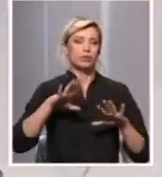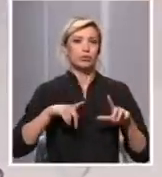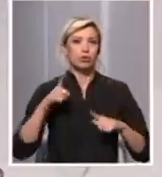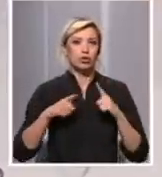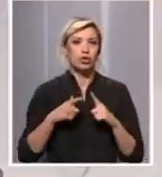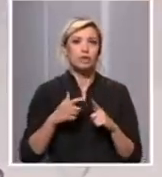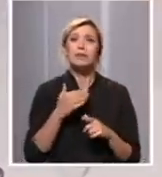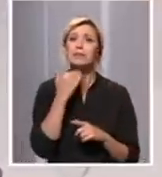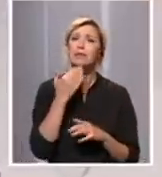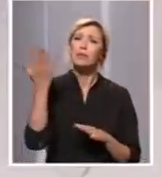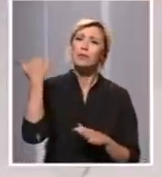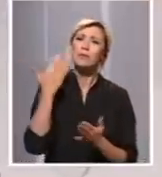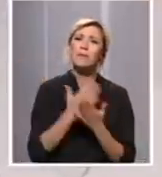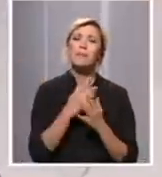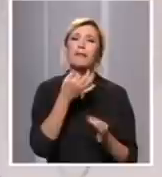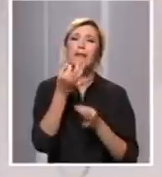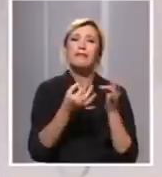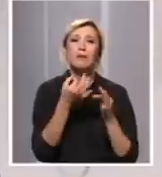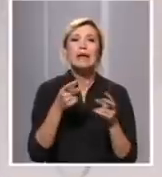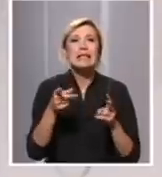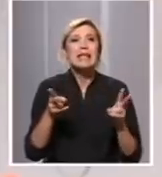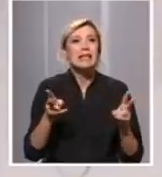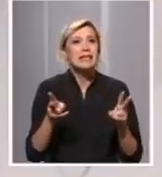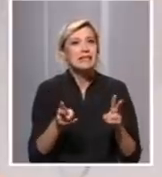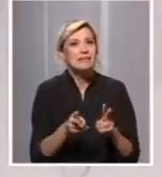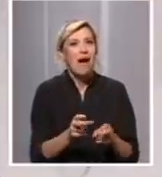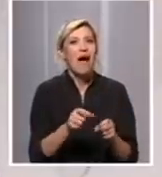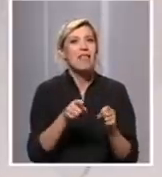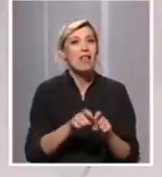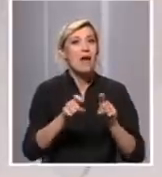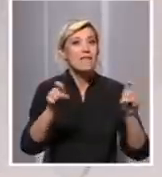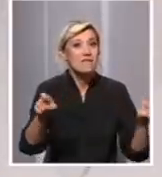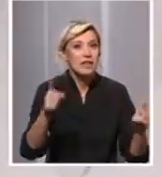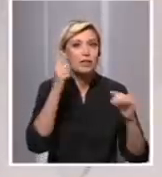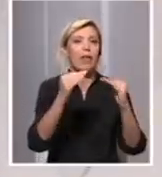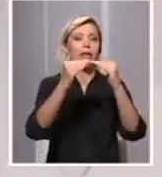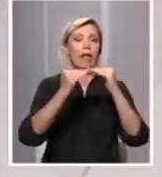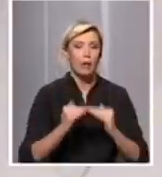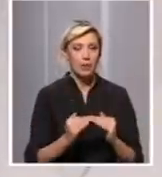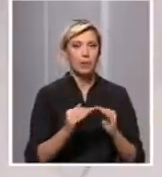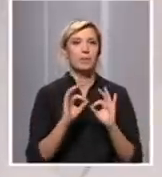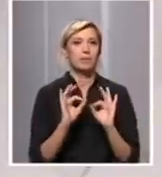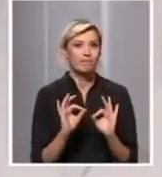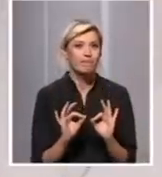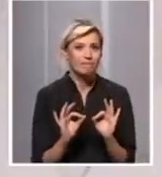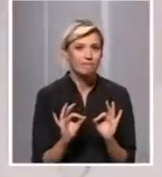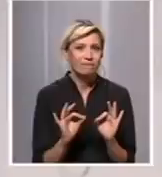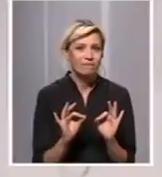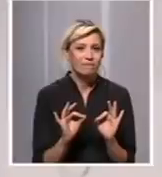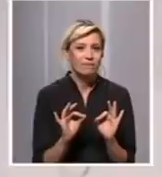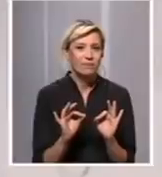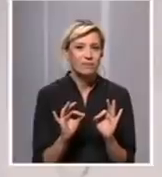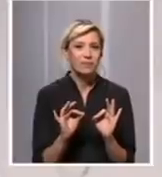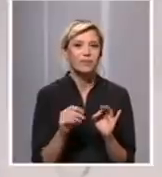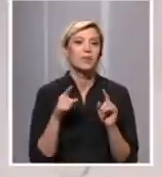da je virus, aktivnost celog virusa, to je epidemije na nižem stepenu, bilo je i to